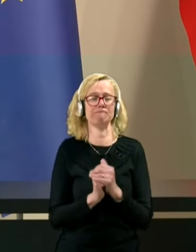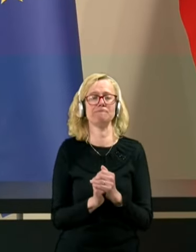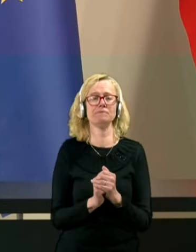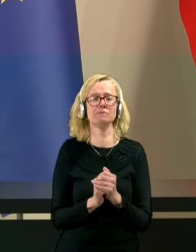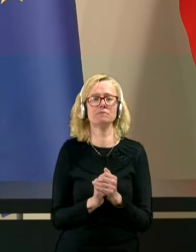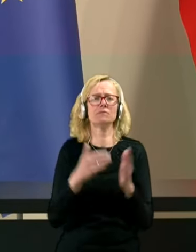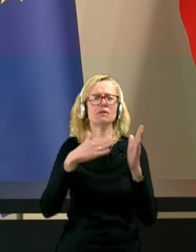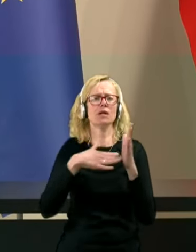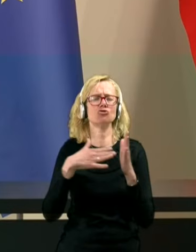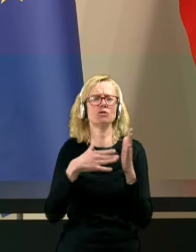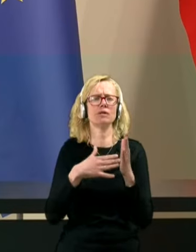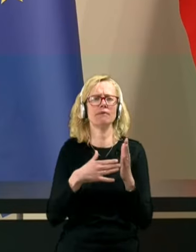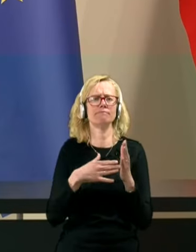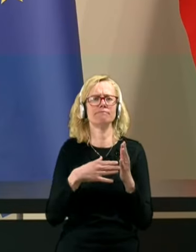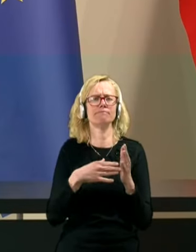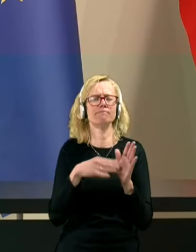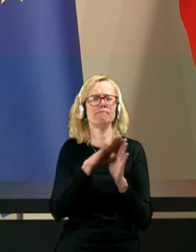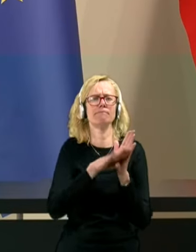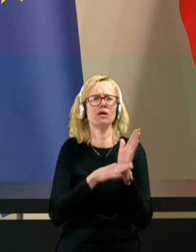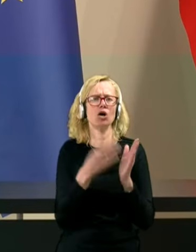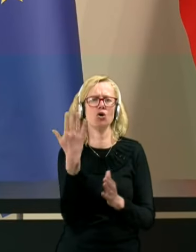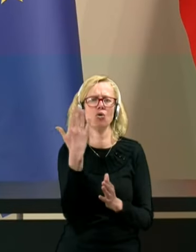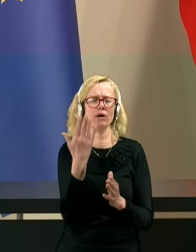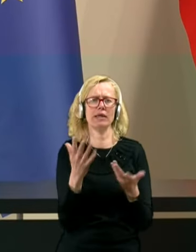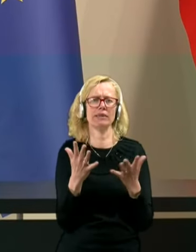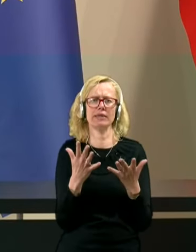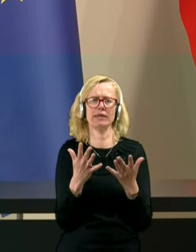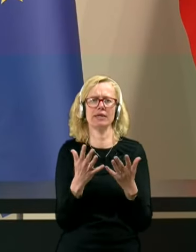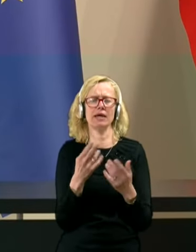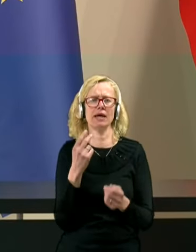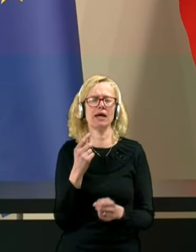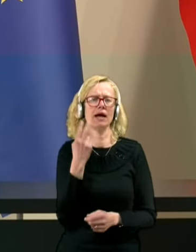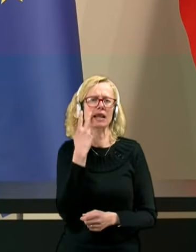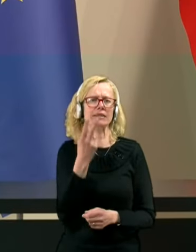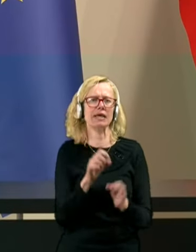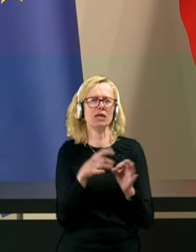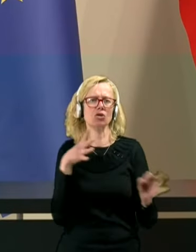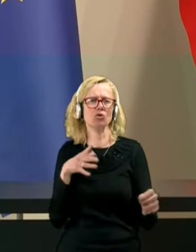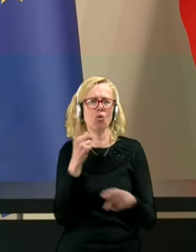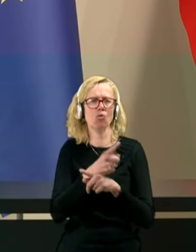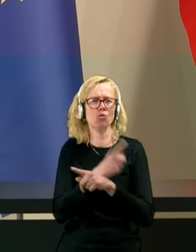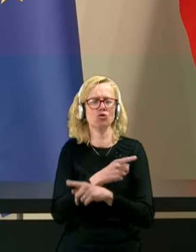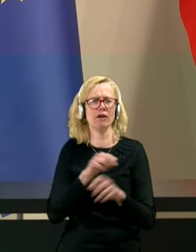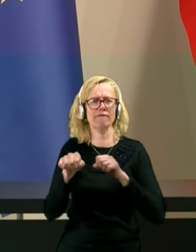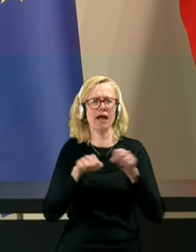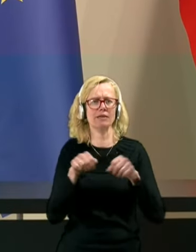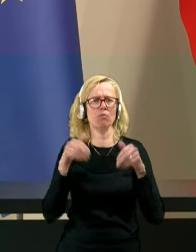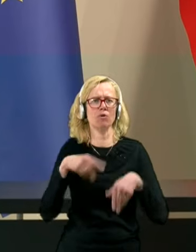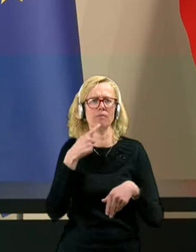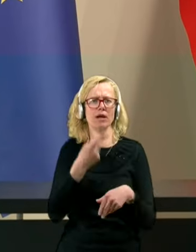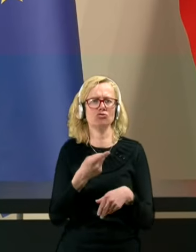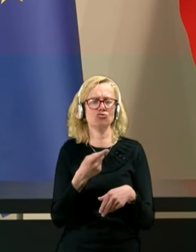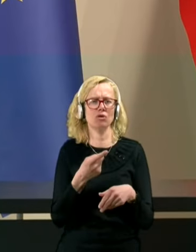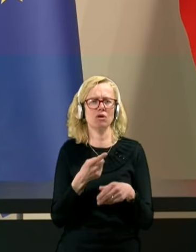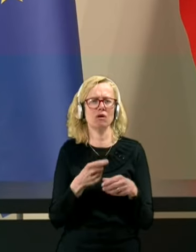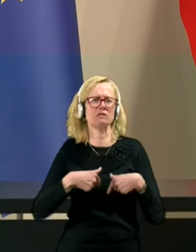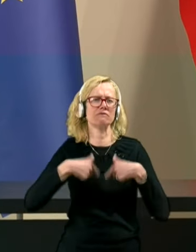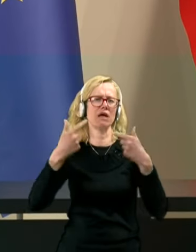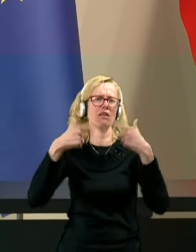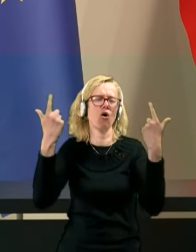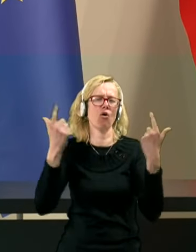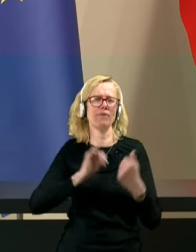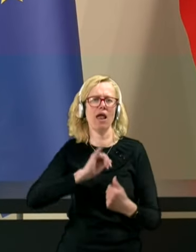kakšnega predpisnega roka tukaj ni, kaj se tiče hitrosti odločanja vlade, moram reči, da je svetlobna leta